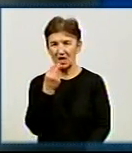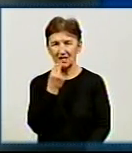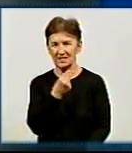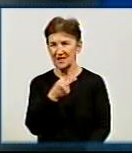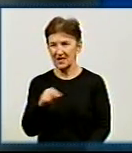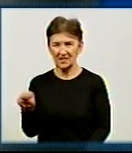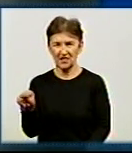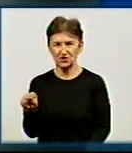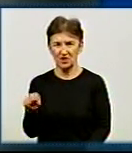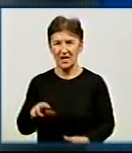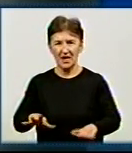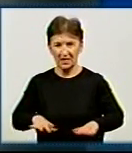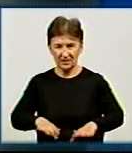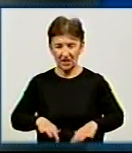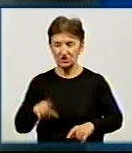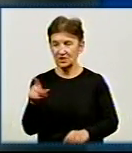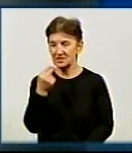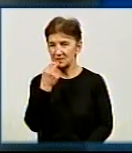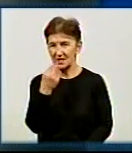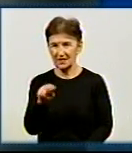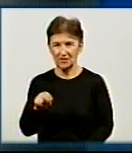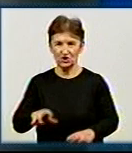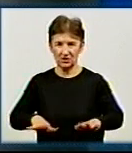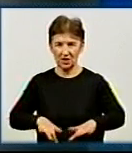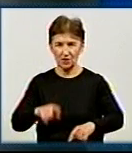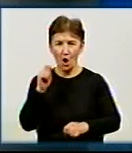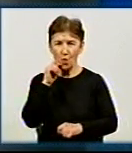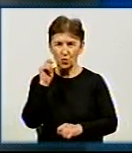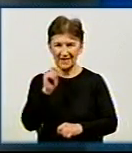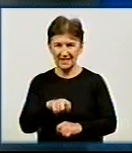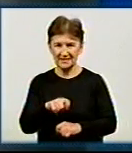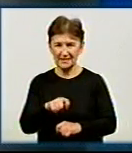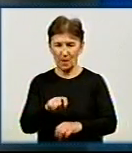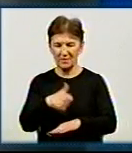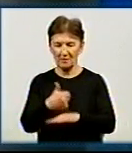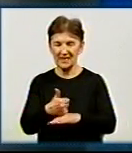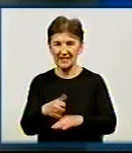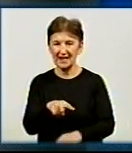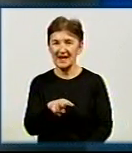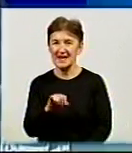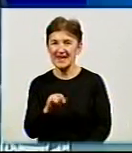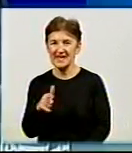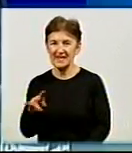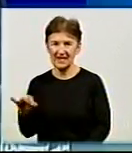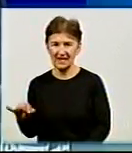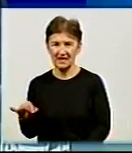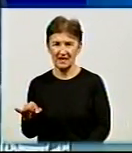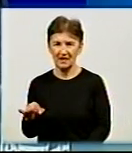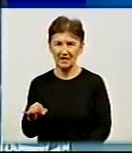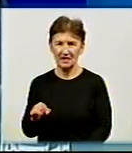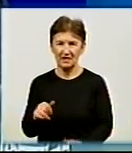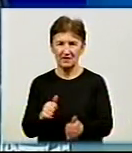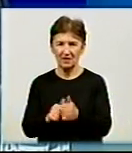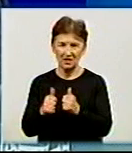Колеги його визнали, тренери, найкращим тренером української прем'єр-ліги в цьому році. Він вище стоїть Фонсеки, він вище